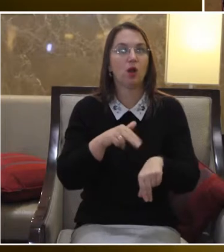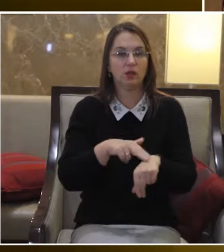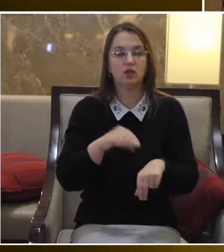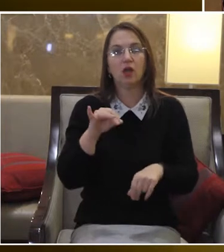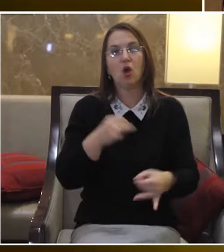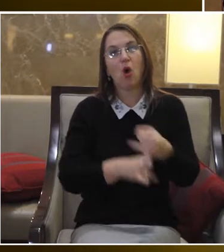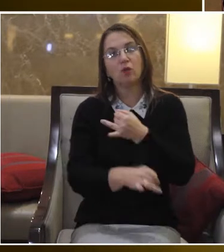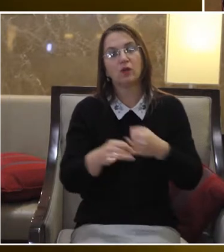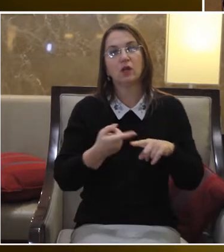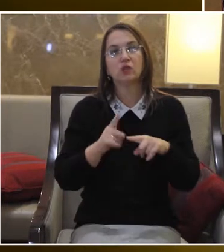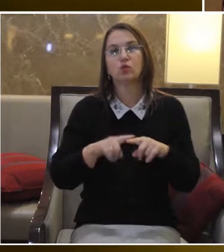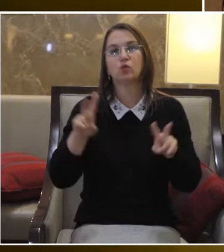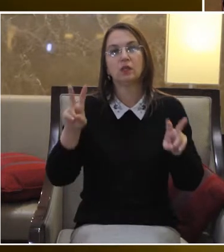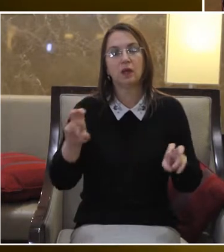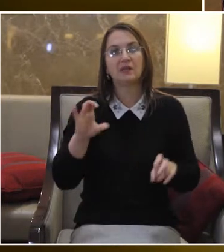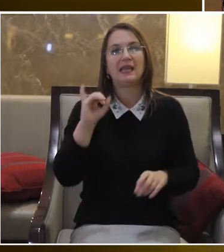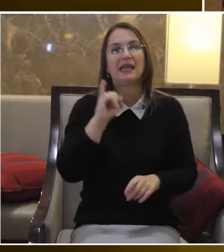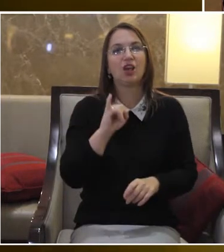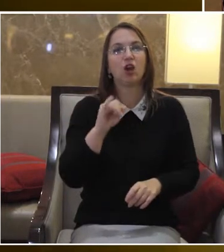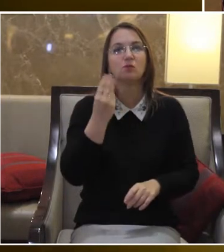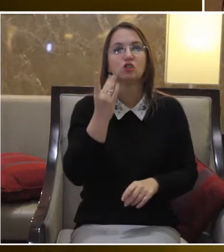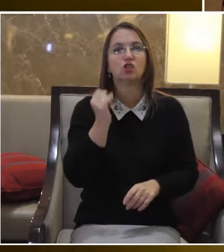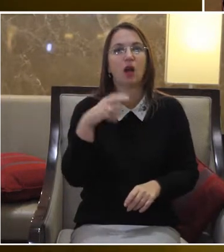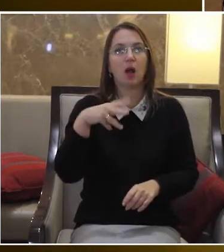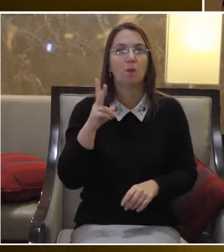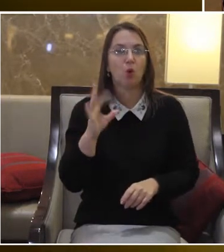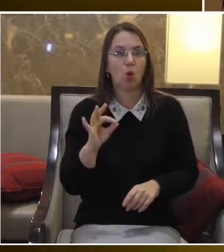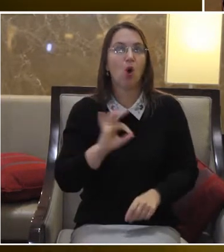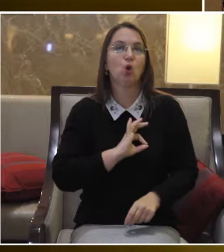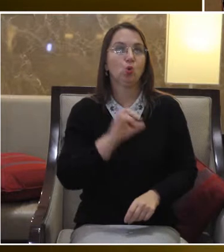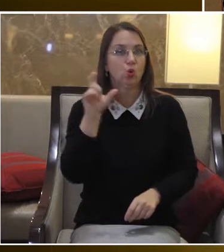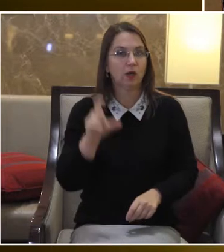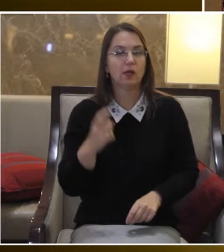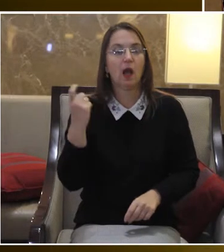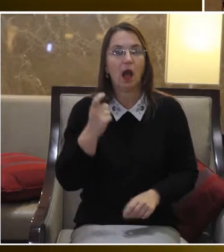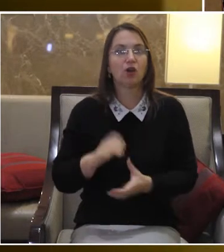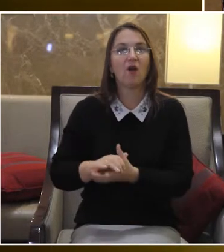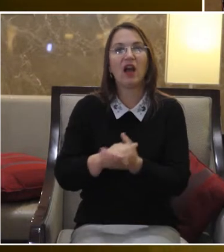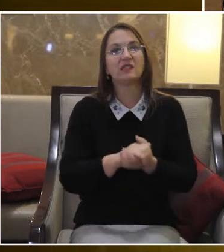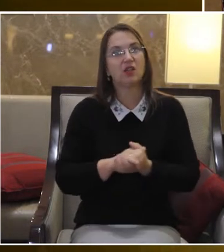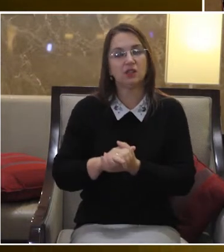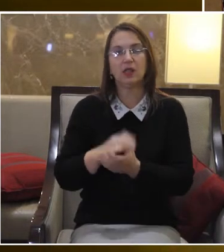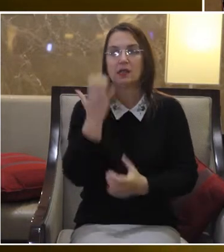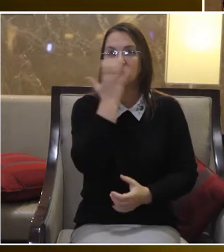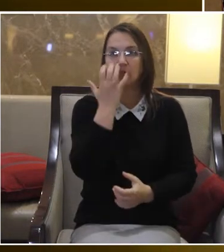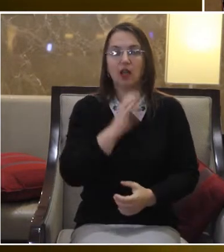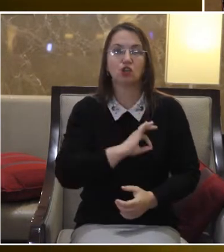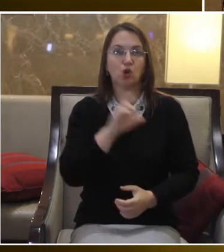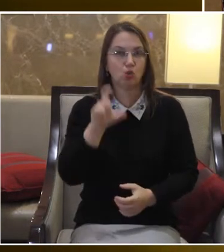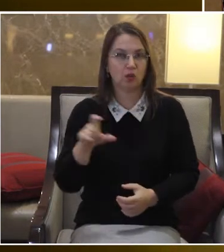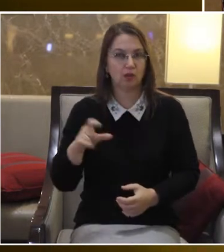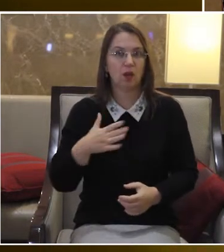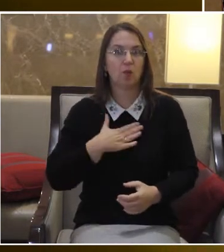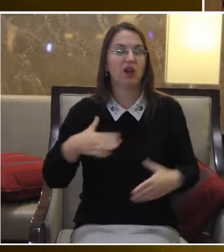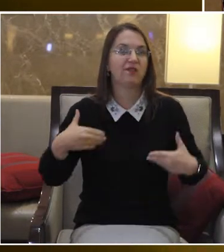обговорюватимемо цю тему з Ігорем Шрамко, юристом Харківської асоціації незрячих юристів Мої